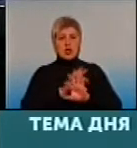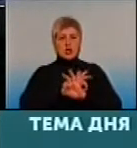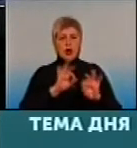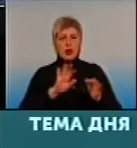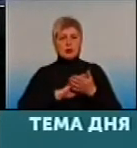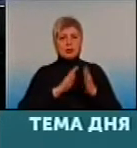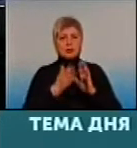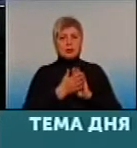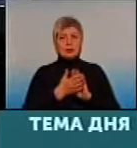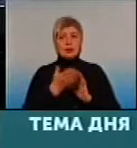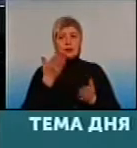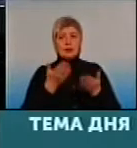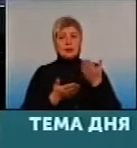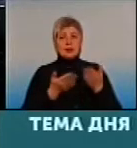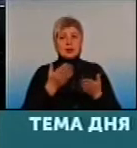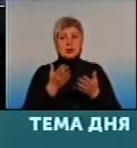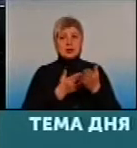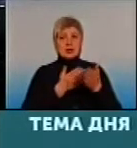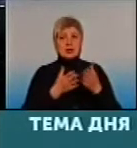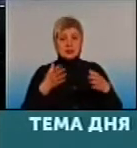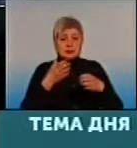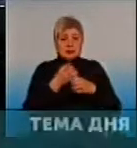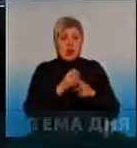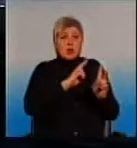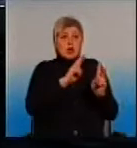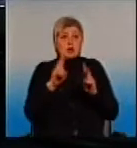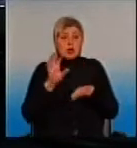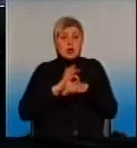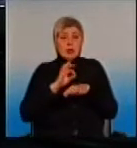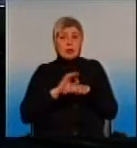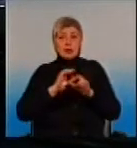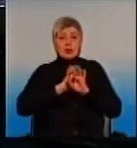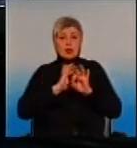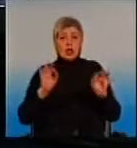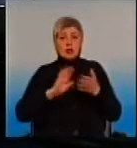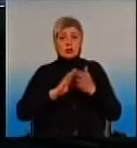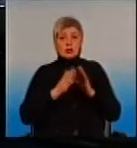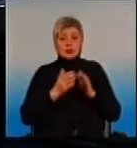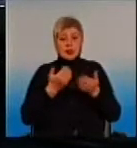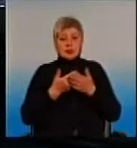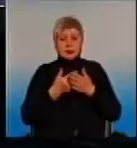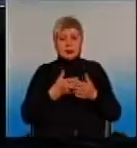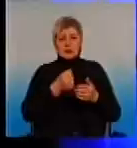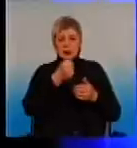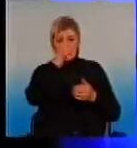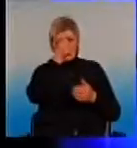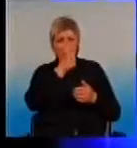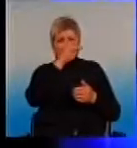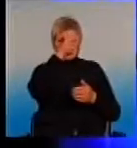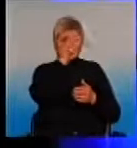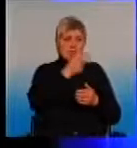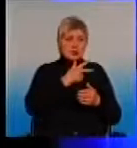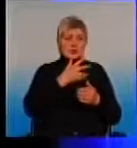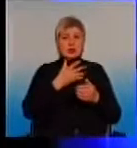там зовсім сокращати приєм, ну, якби, да, ніхто не болеє, ідеальні условії, то місяця три треба, щоб набрати 1800, ну, ми так прикидували.